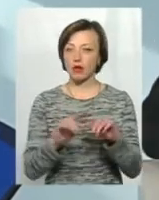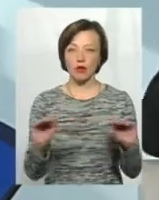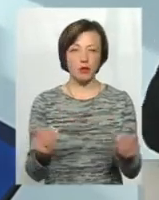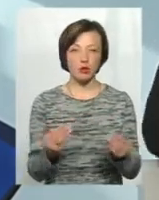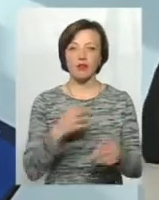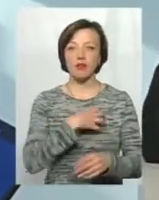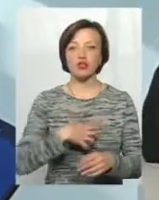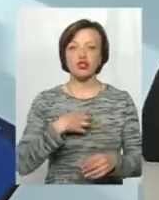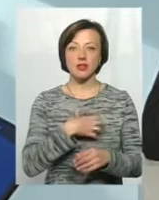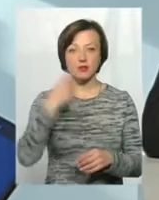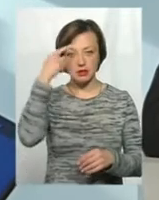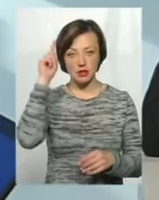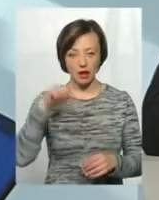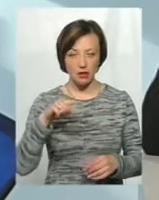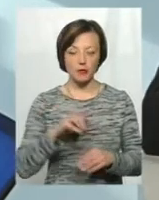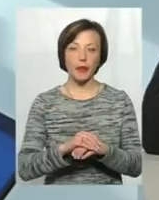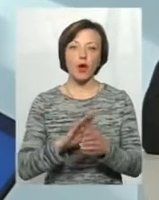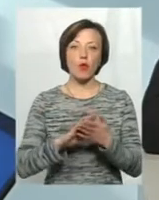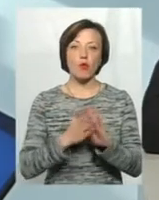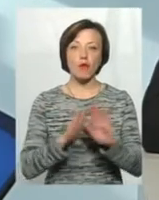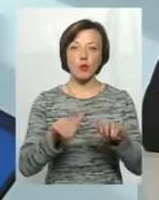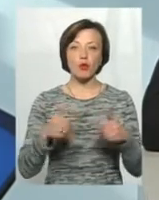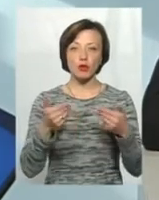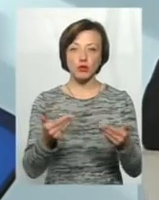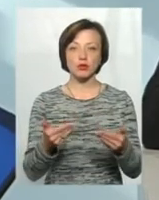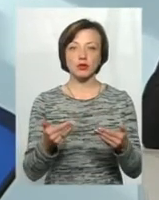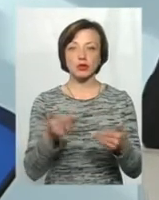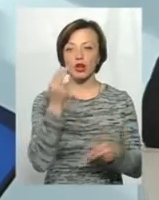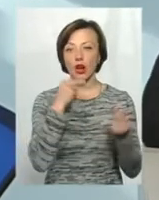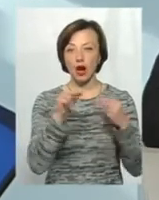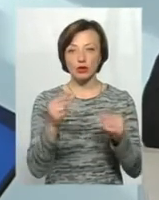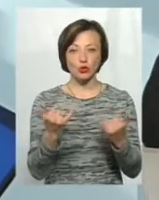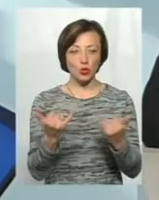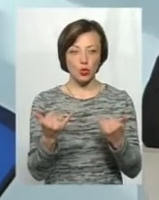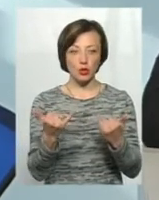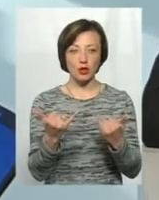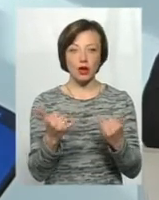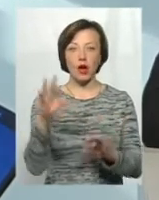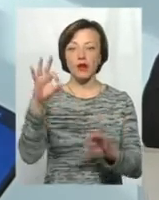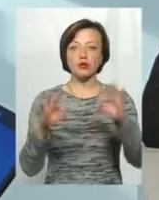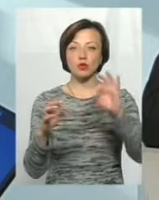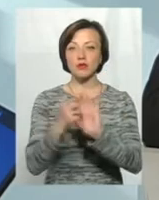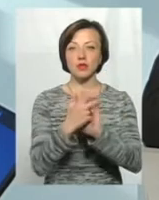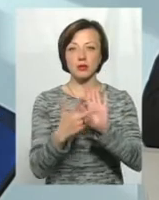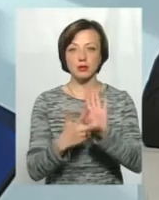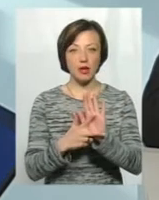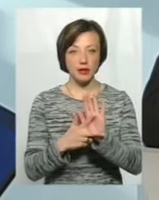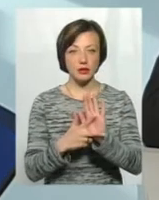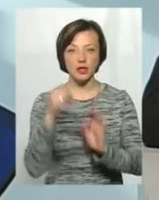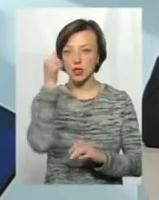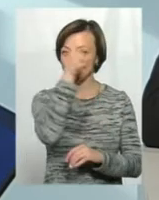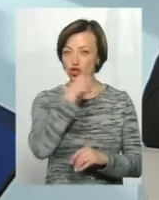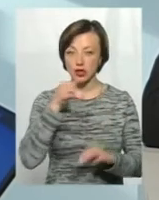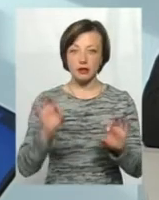фактором, це дуже важливо для них знати. Умови, які ми пропонуємо, напевно, чи не найкращі сьогодні, тому що ставка відсотку 18-річних,